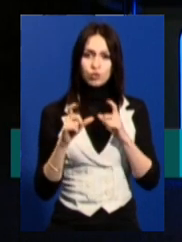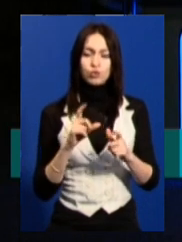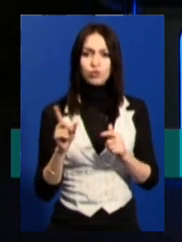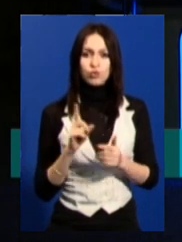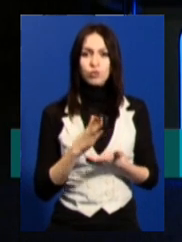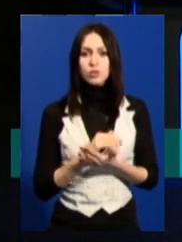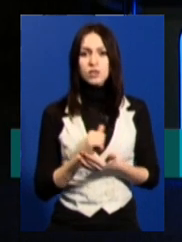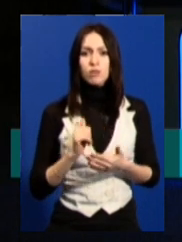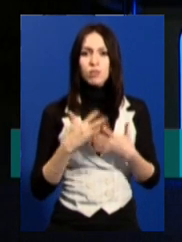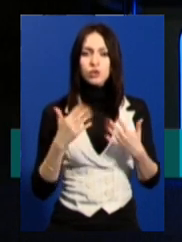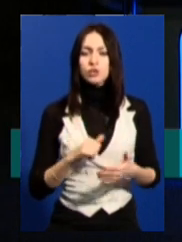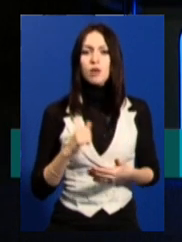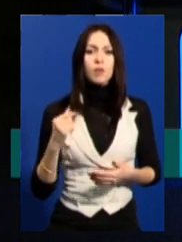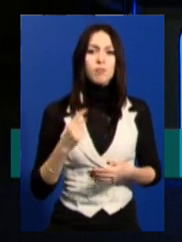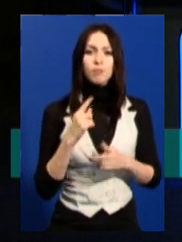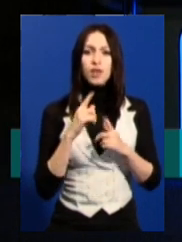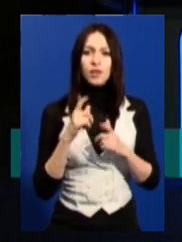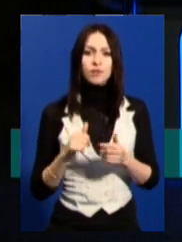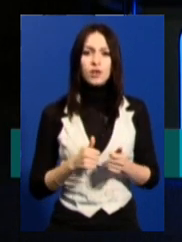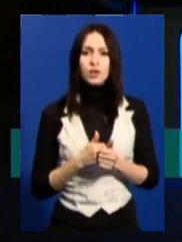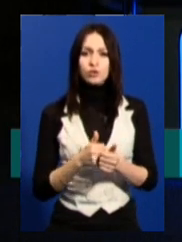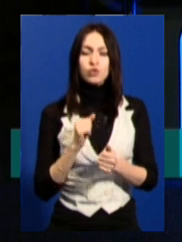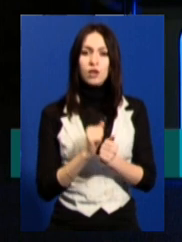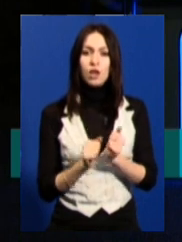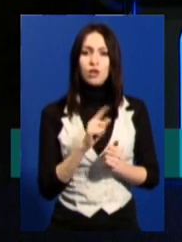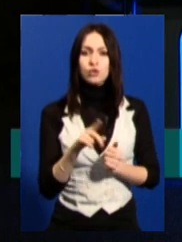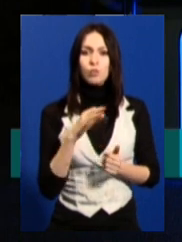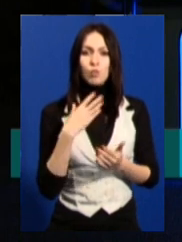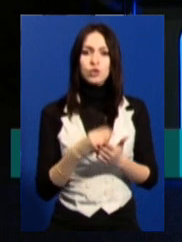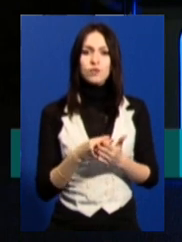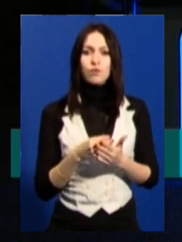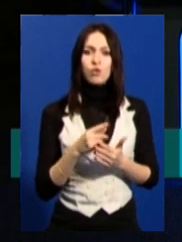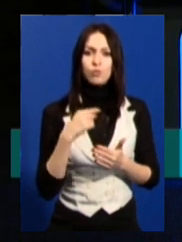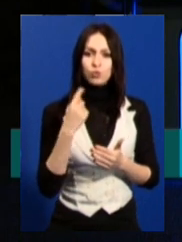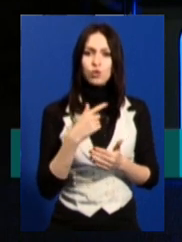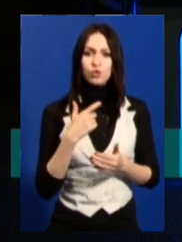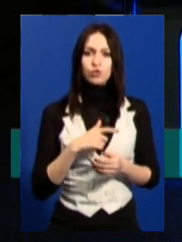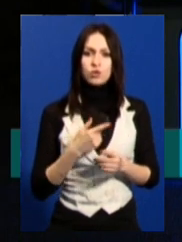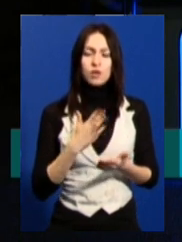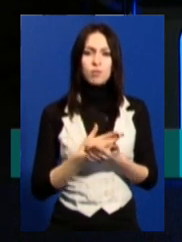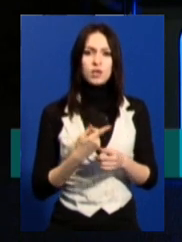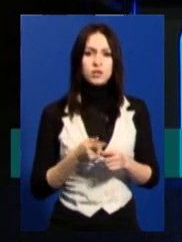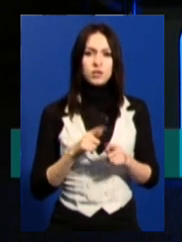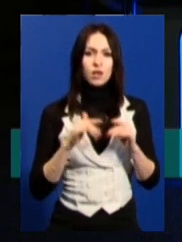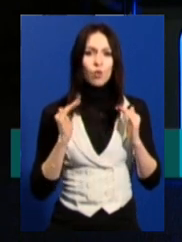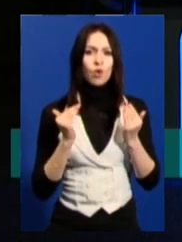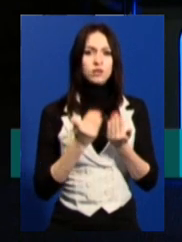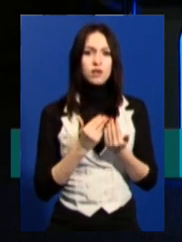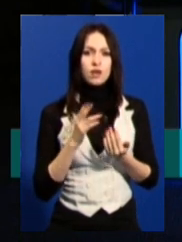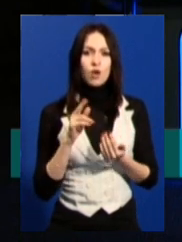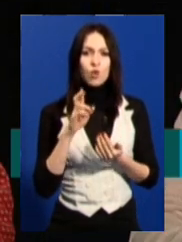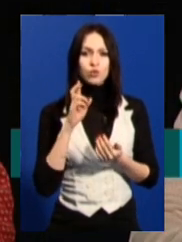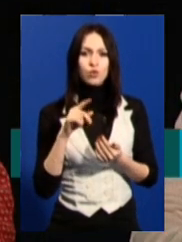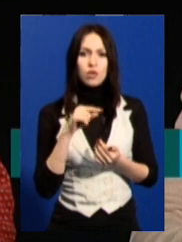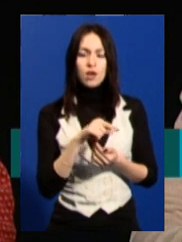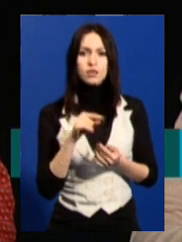саме і більші, саме і перші, там ще якісь. І кожна по-своєму законсервована, і ми маємо таку консервацію державних